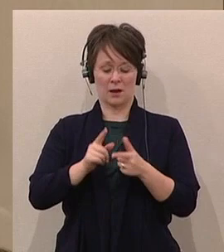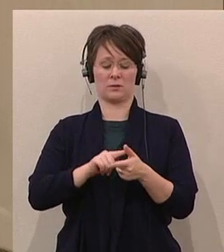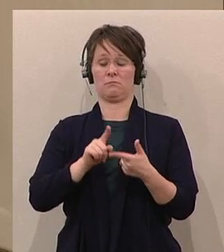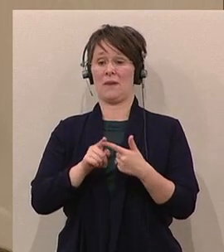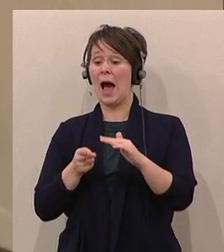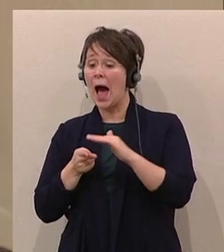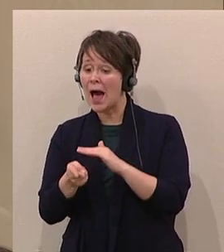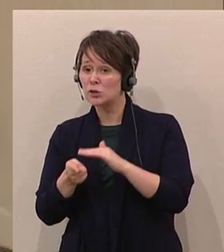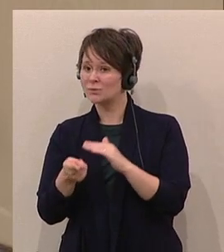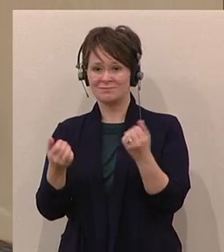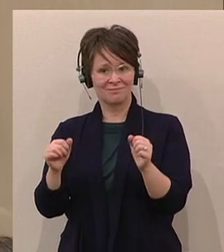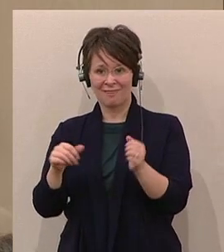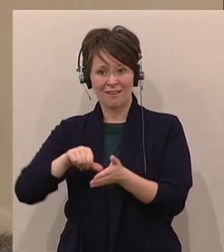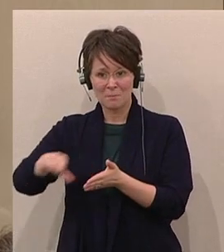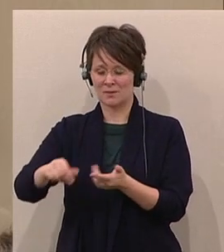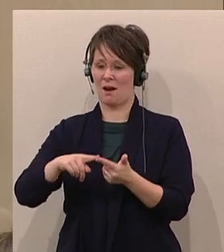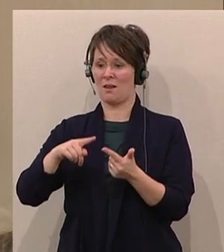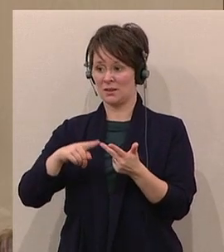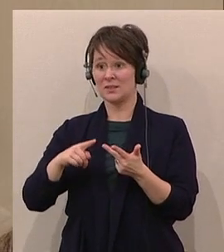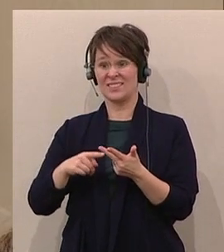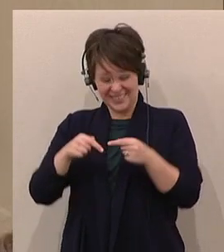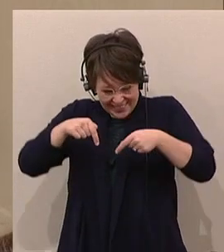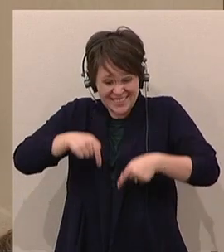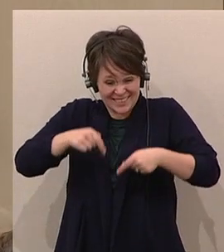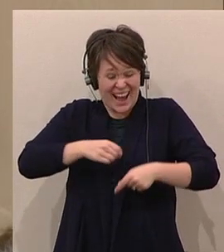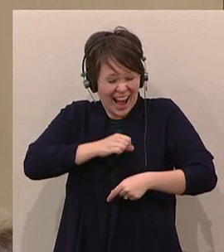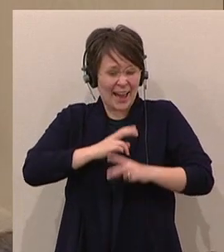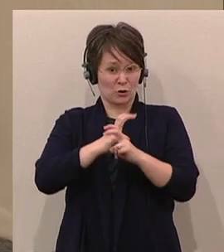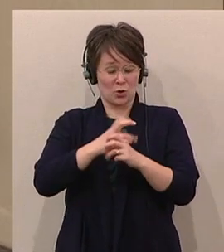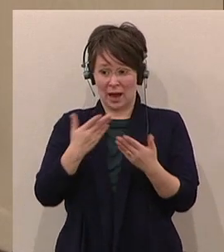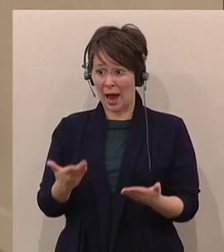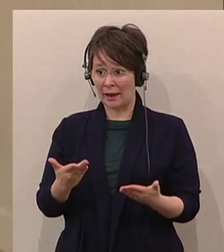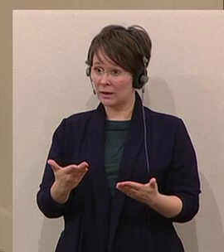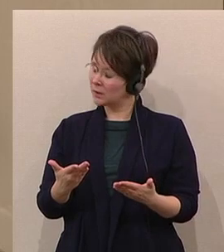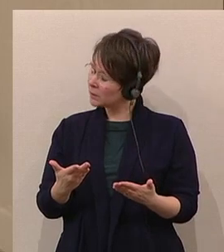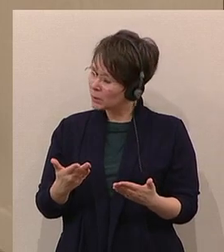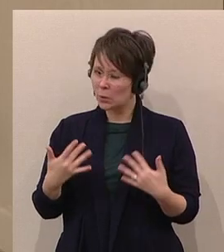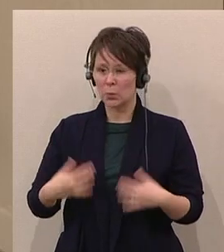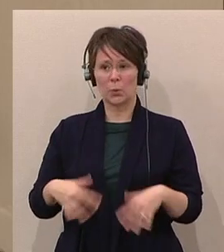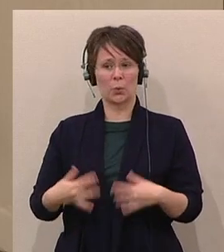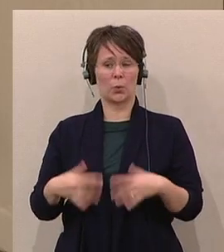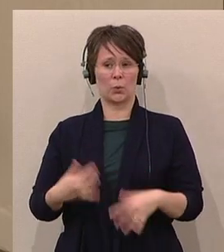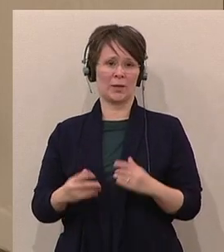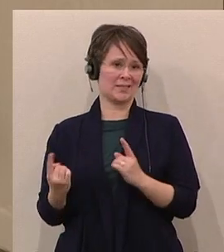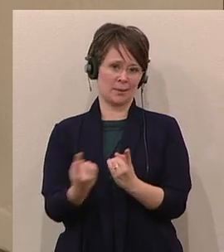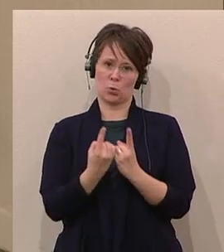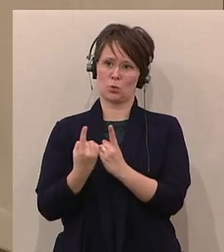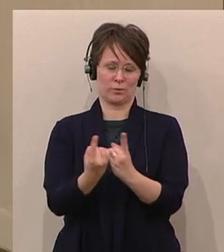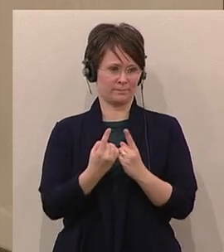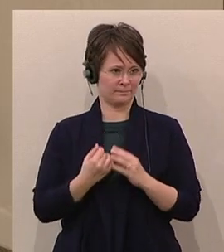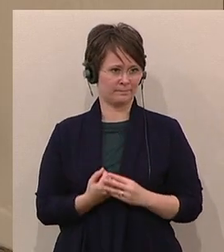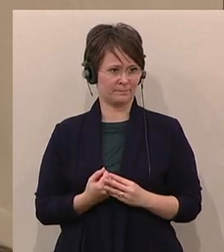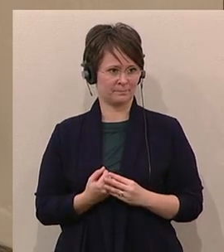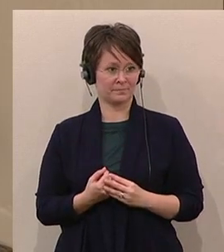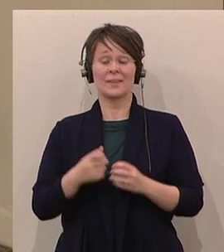wirklich ein eklatanter Missstand, und das im reichen Österreich. Und natürlich gehören dazu auch